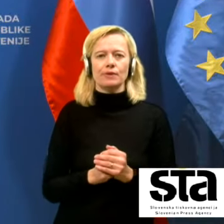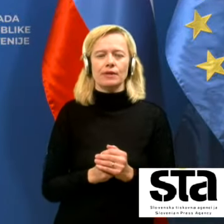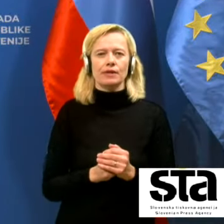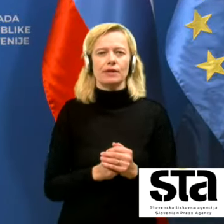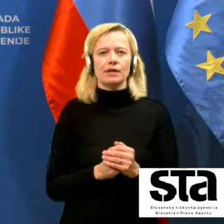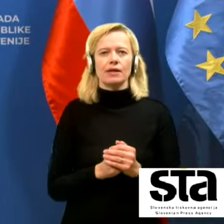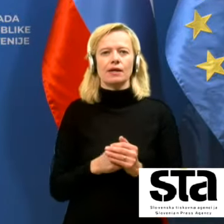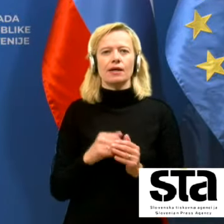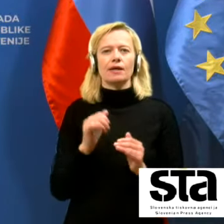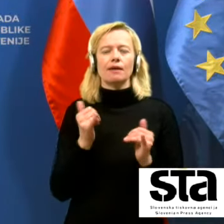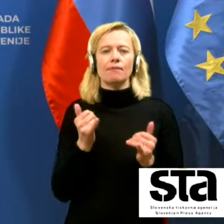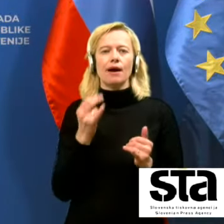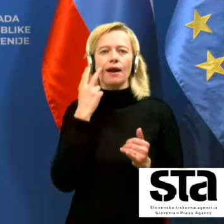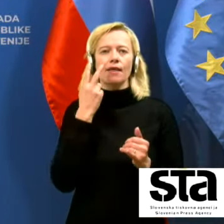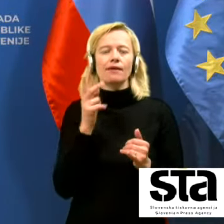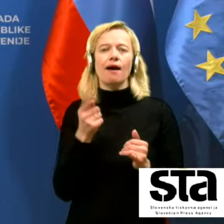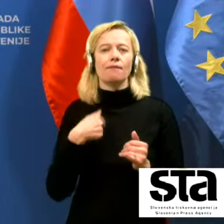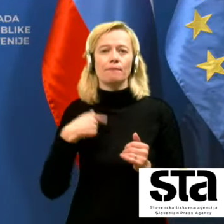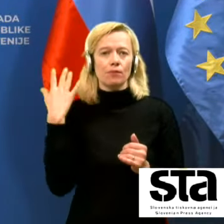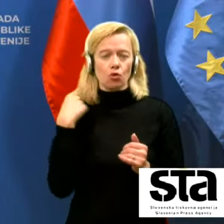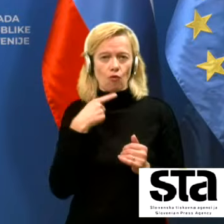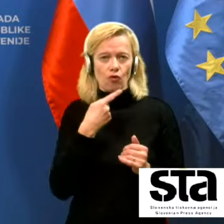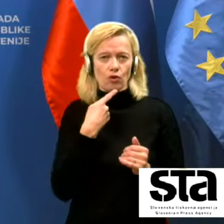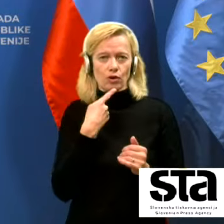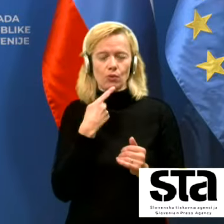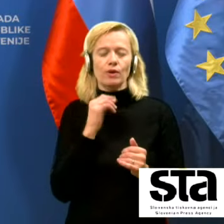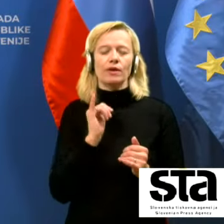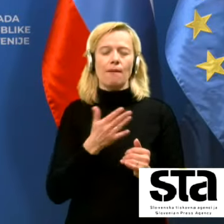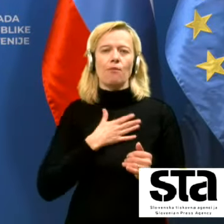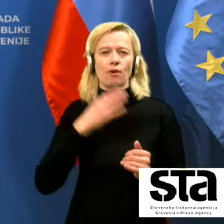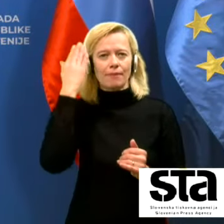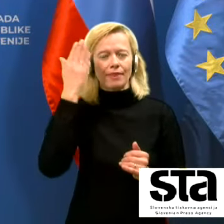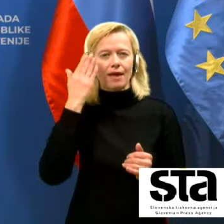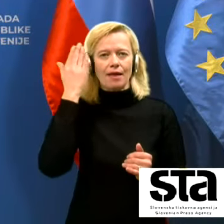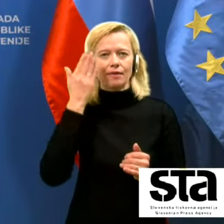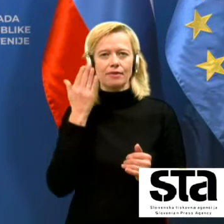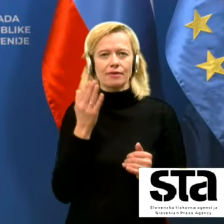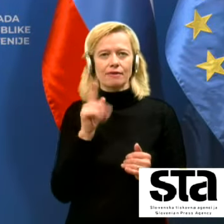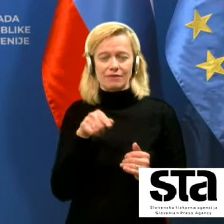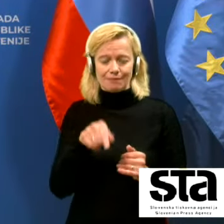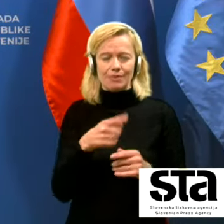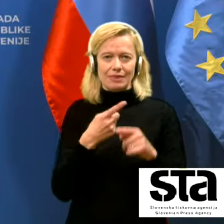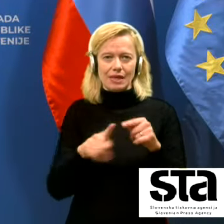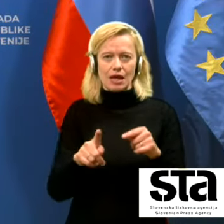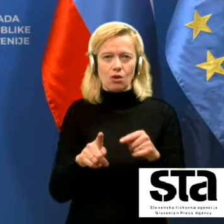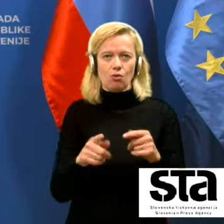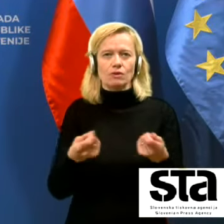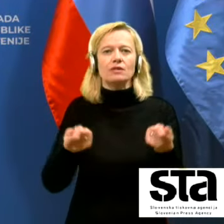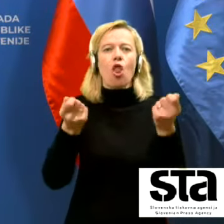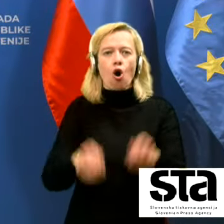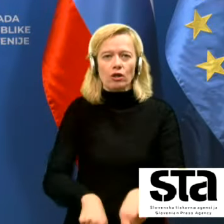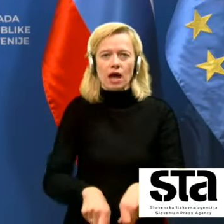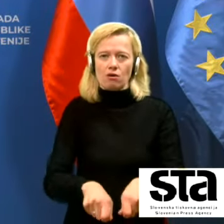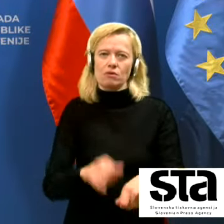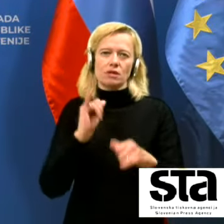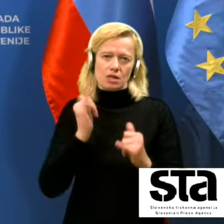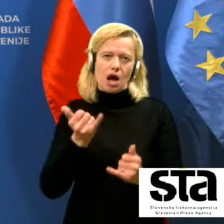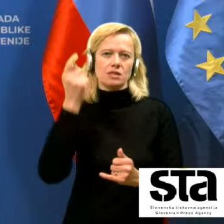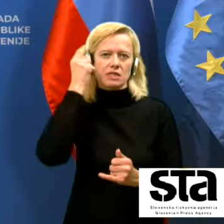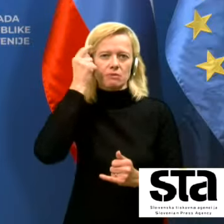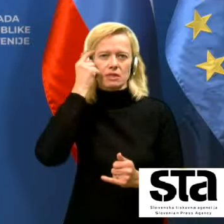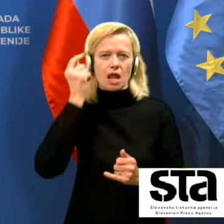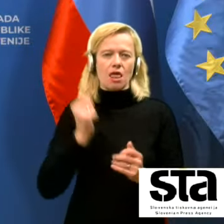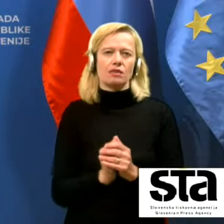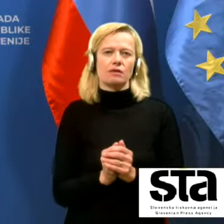to, kar sem prej že govoril, moje mnenje seveda, da v tem delu je žal lockdown smiselen in verjetno tudi,